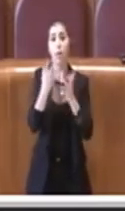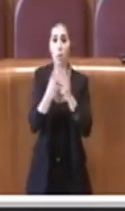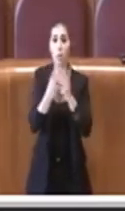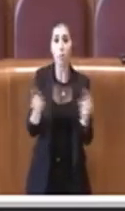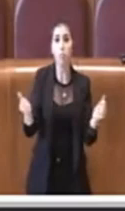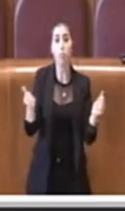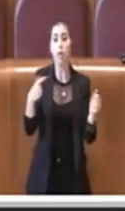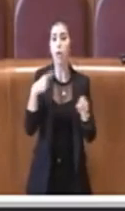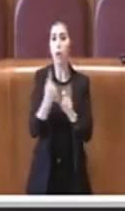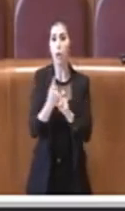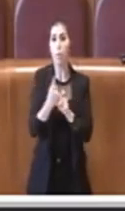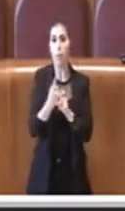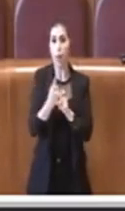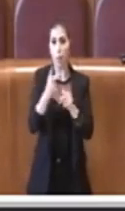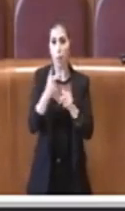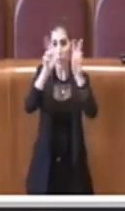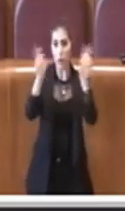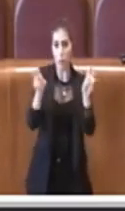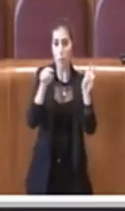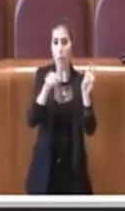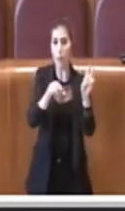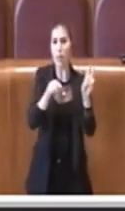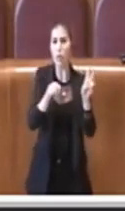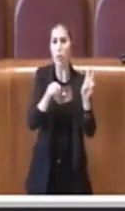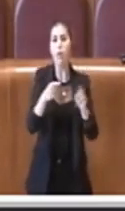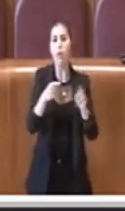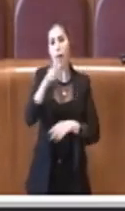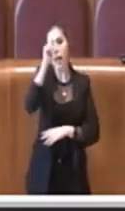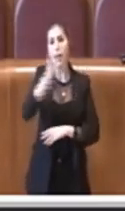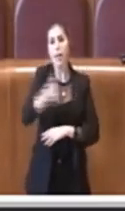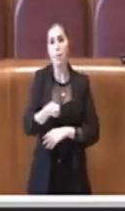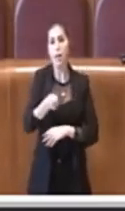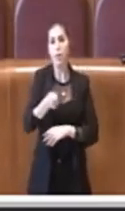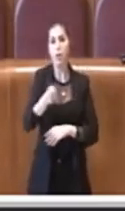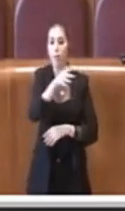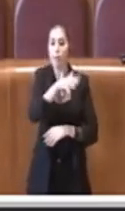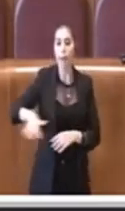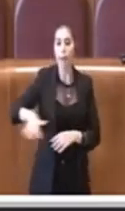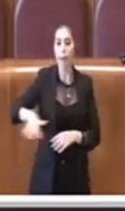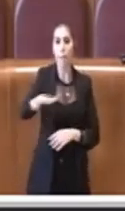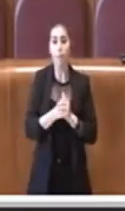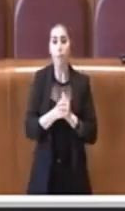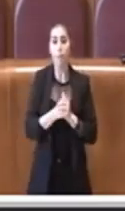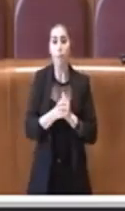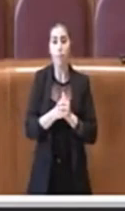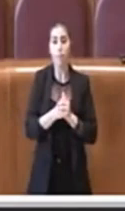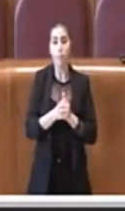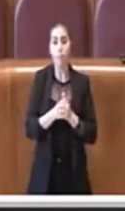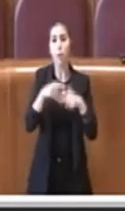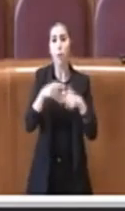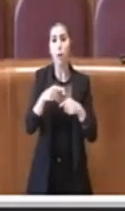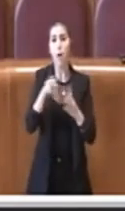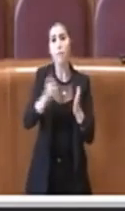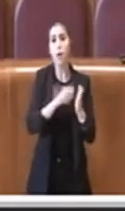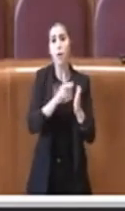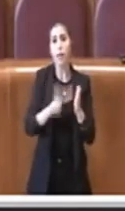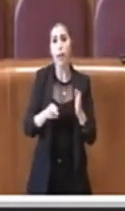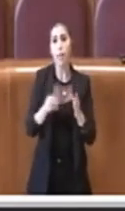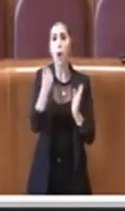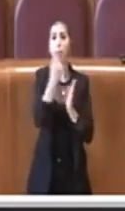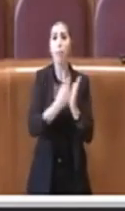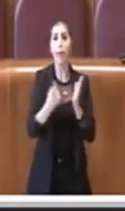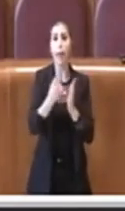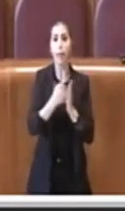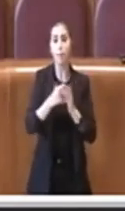ovviamente anche al tema ovviamente del rispetto dell'ambiente. Perciò voteremo questa delibera